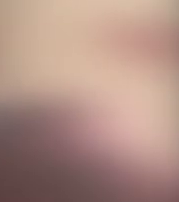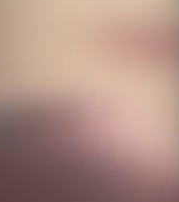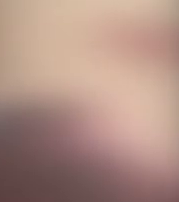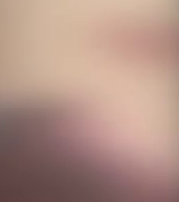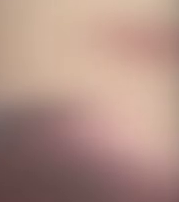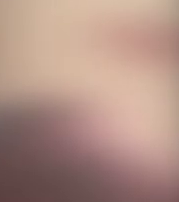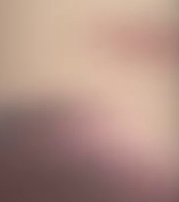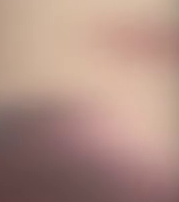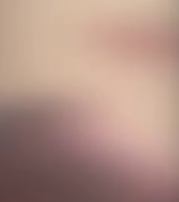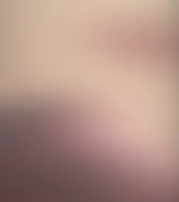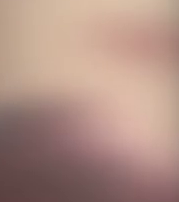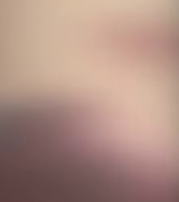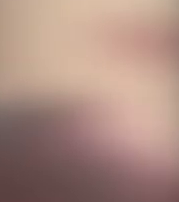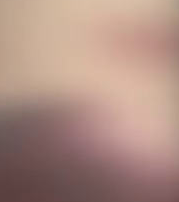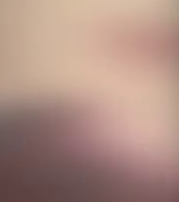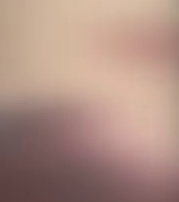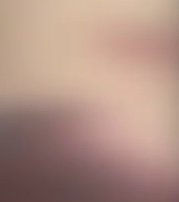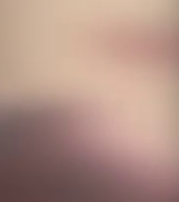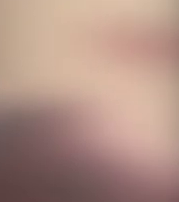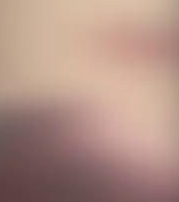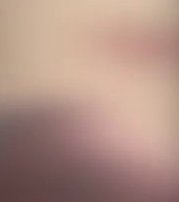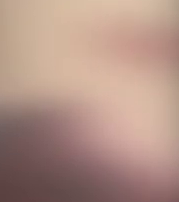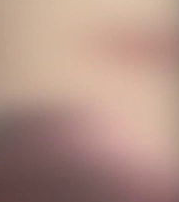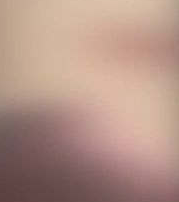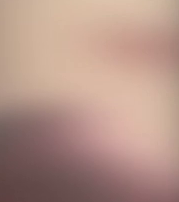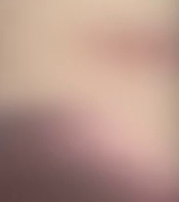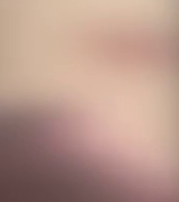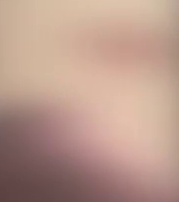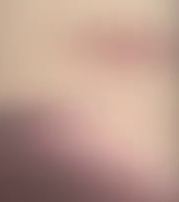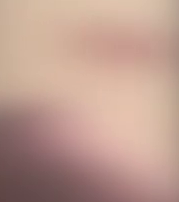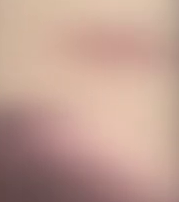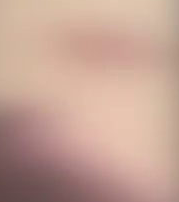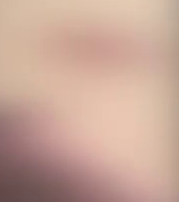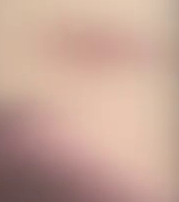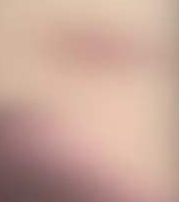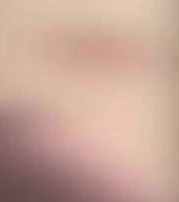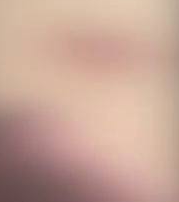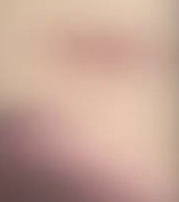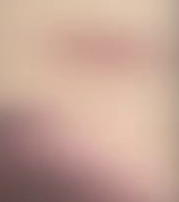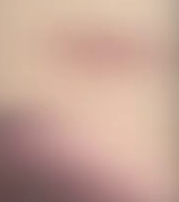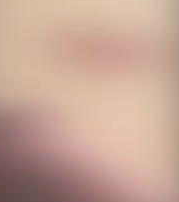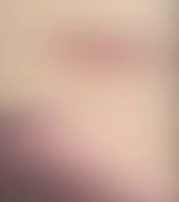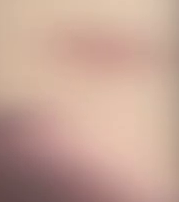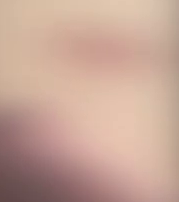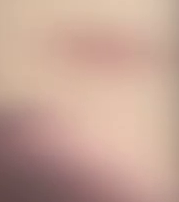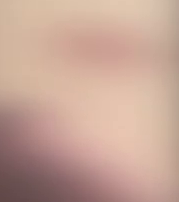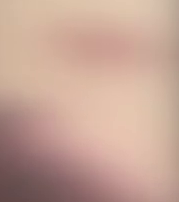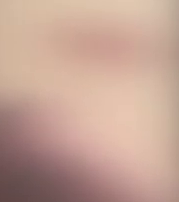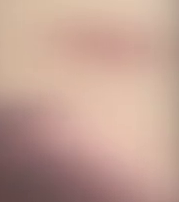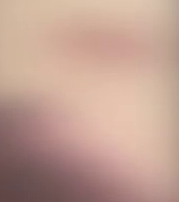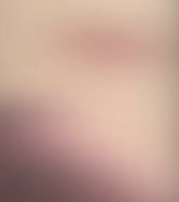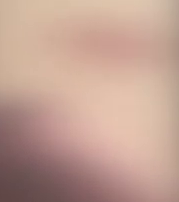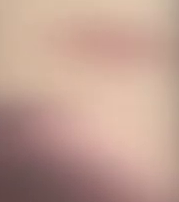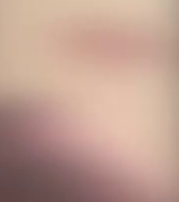Ej, gdje si? Kod kuće sam, naravno. Predpostavljam da si iti. Ovako je počeo. Moj razgovor sa